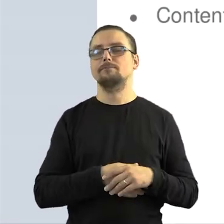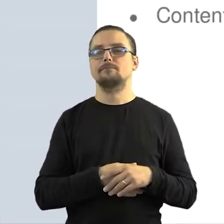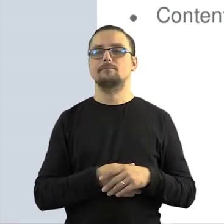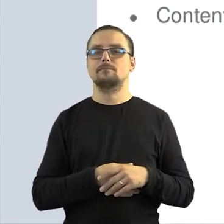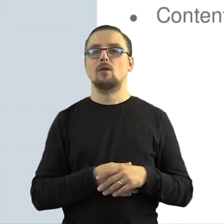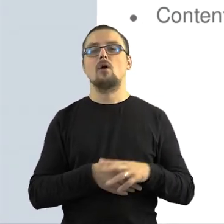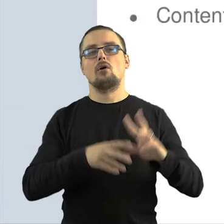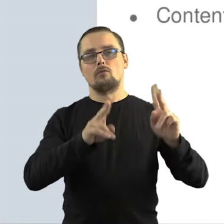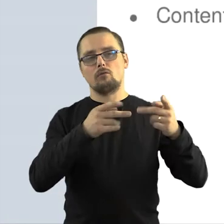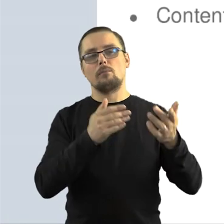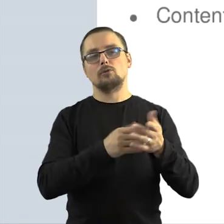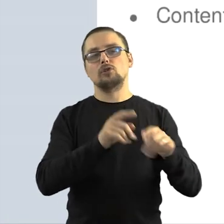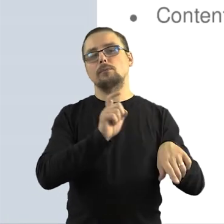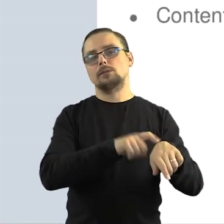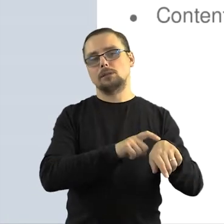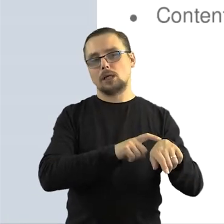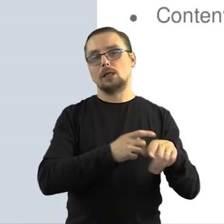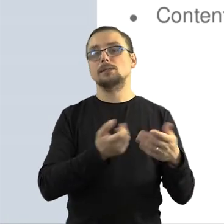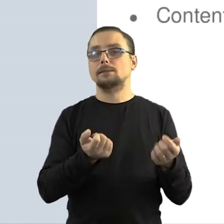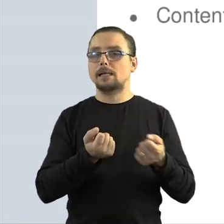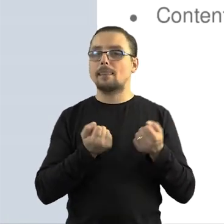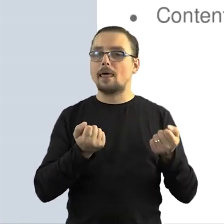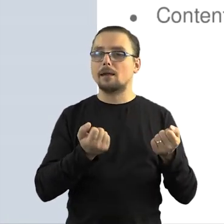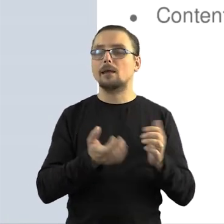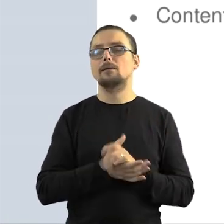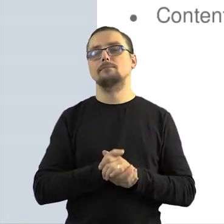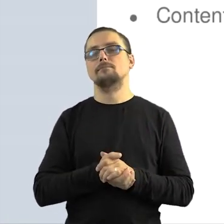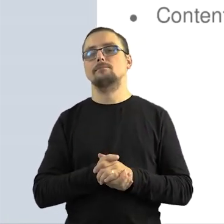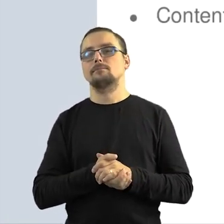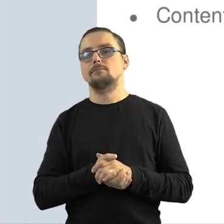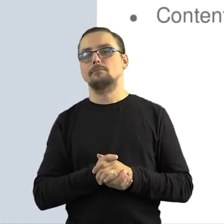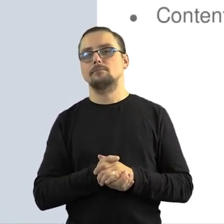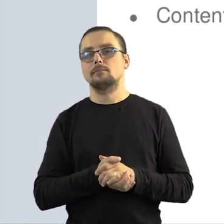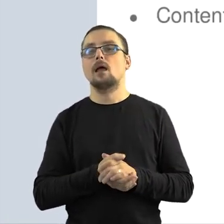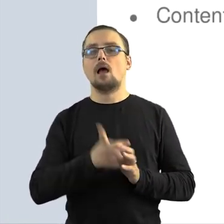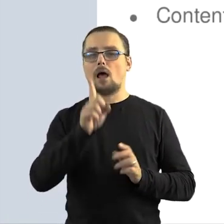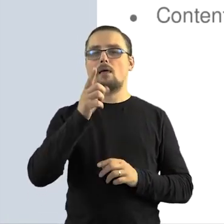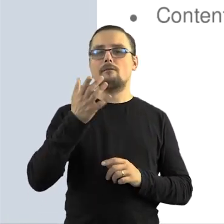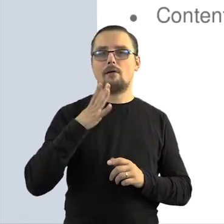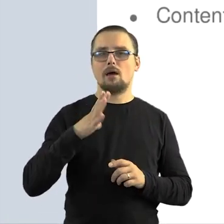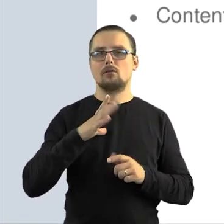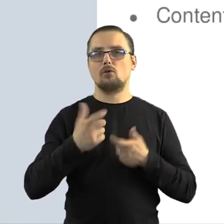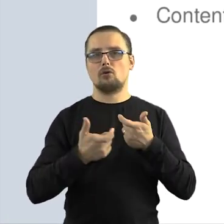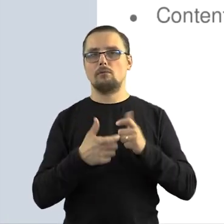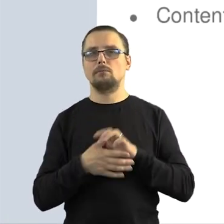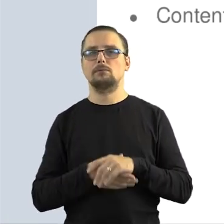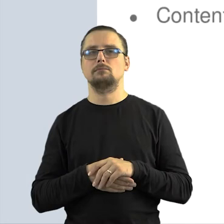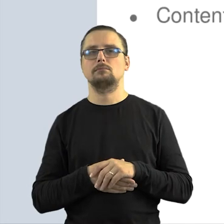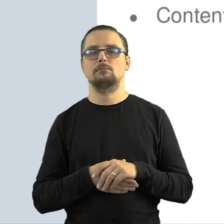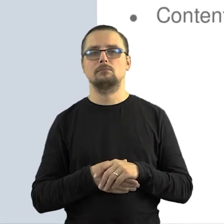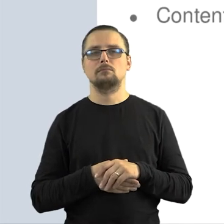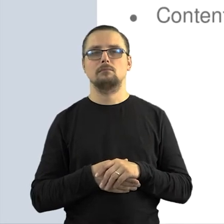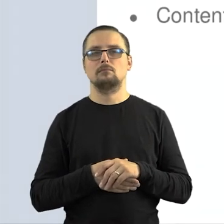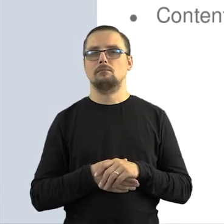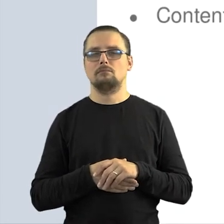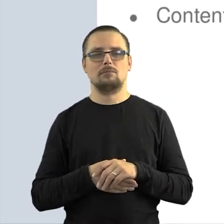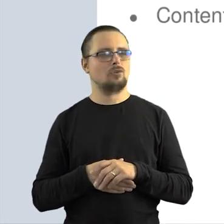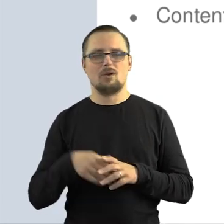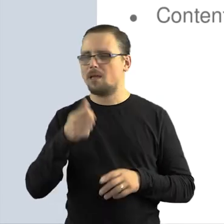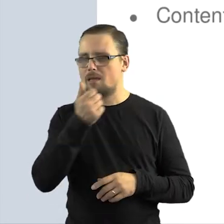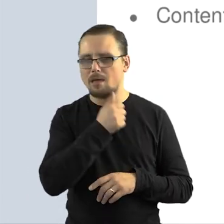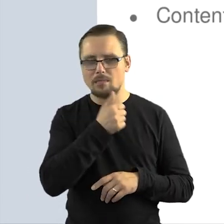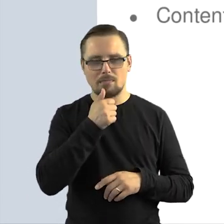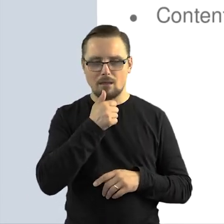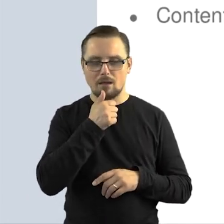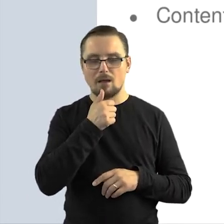przysługuje Państwu odwołanie. I oczywiście odwołanie wymaga czasu i energii, ale jak najbardziej warto je